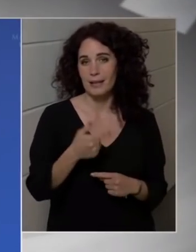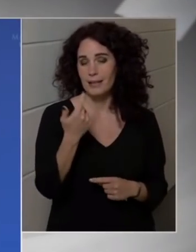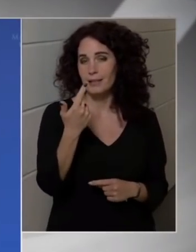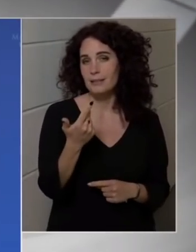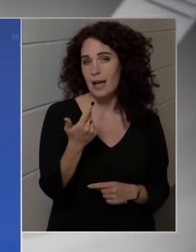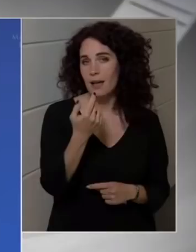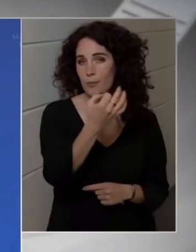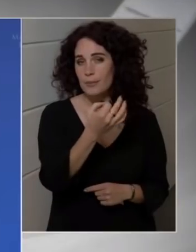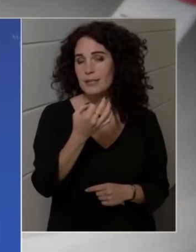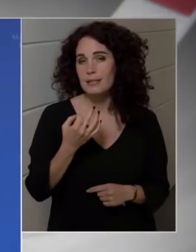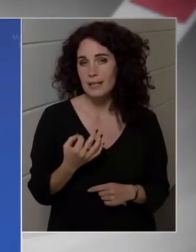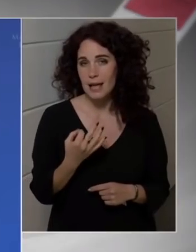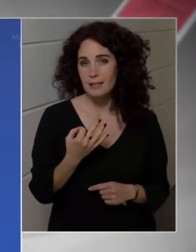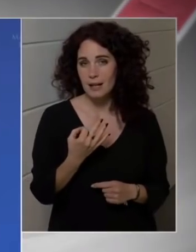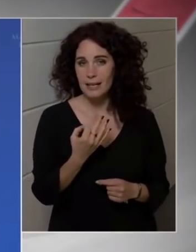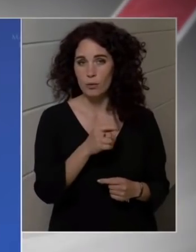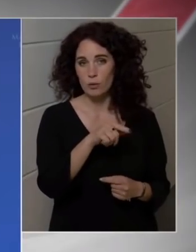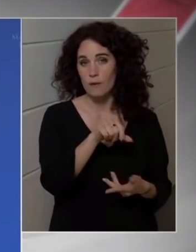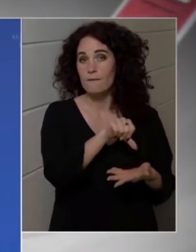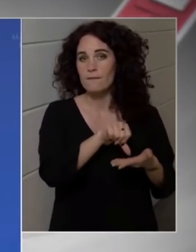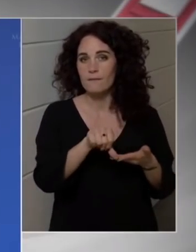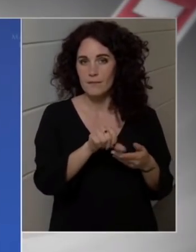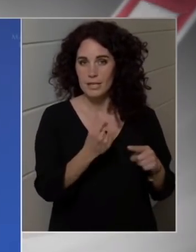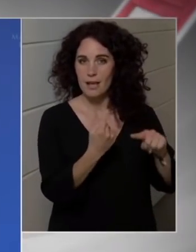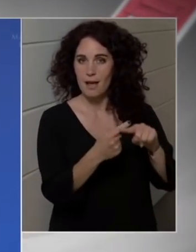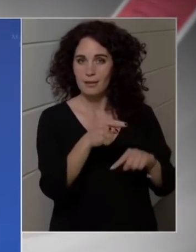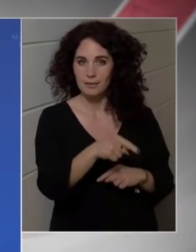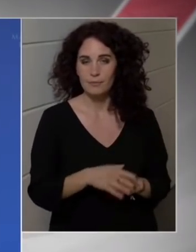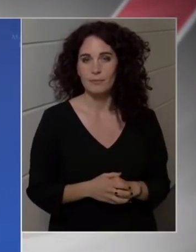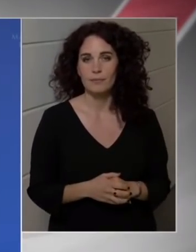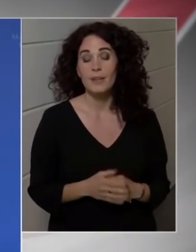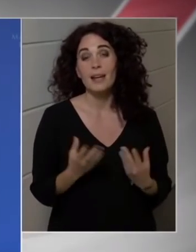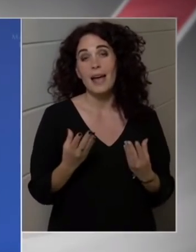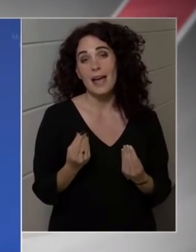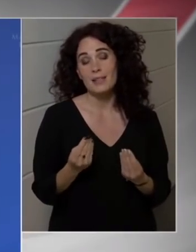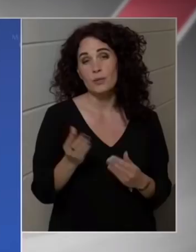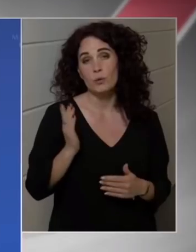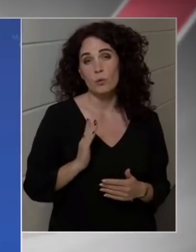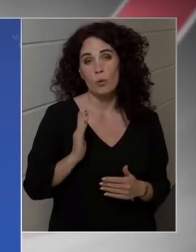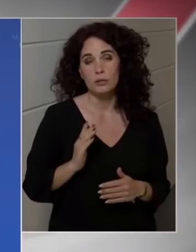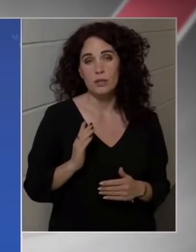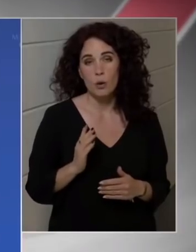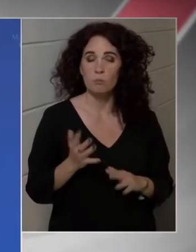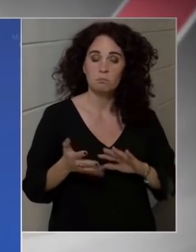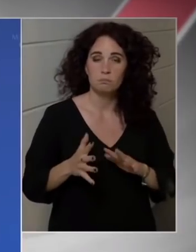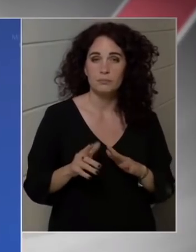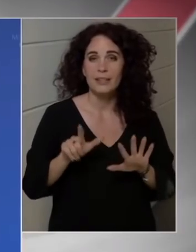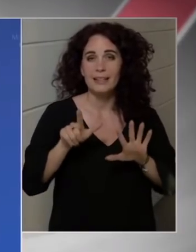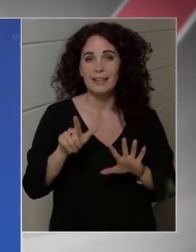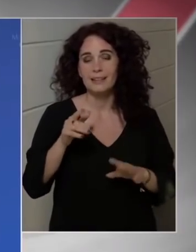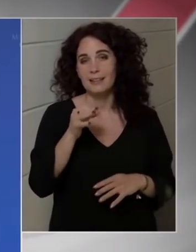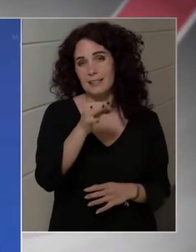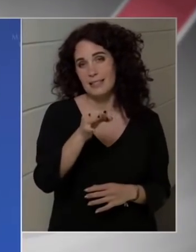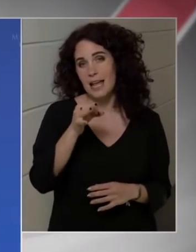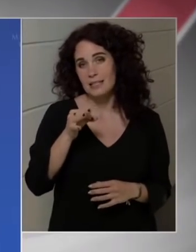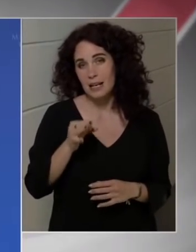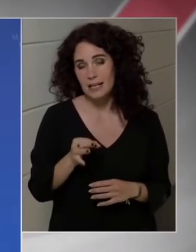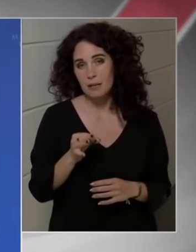ezer milliárd, ma már megközelíti a 13 ezer milliárdot. Erre addig még 0